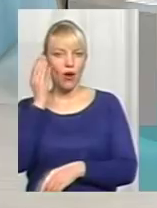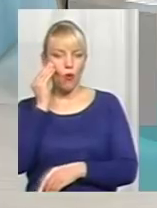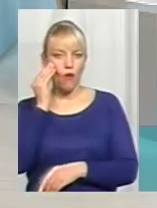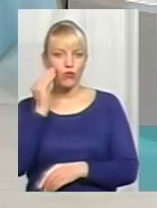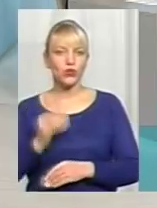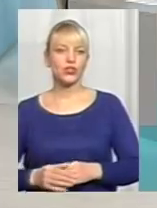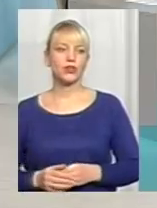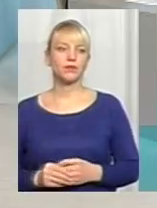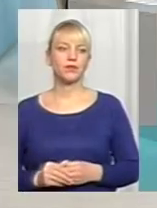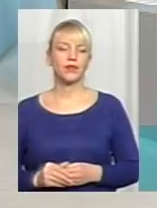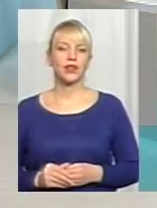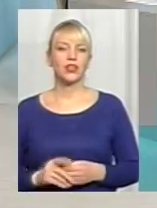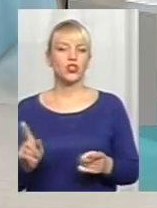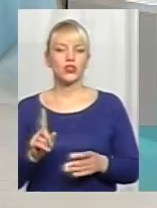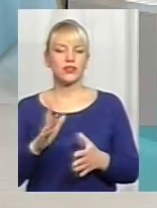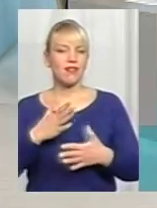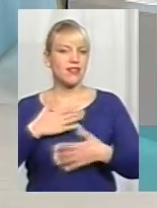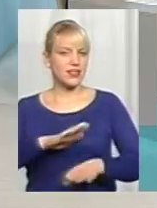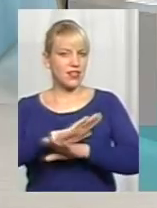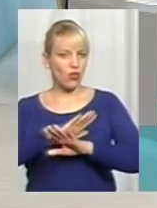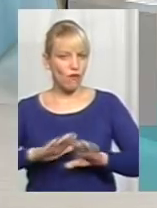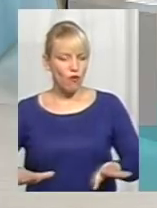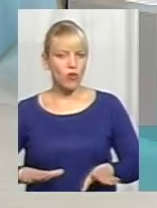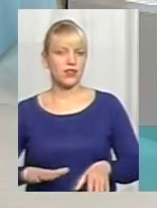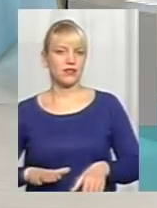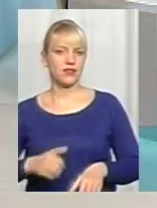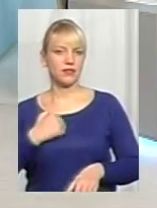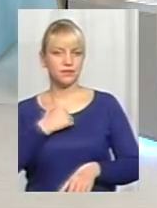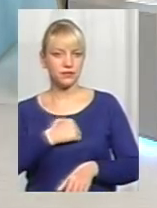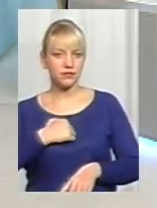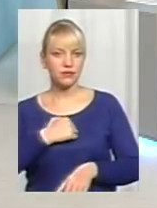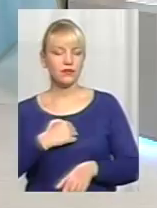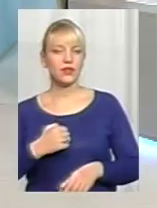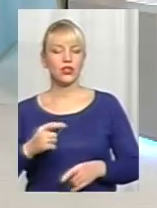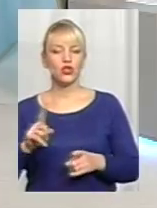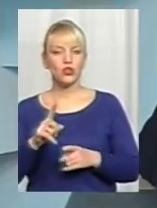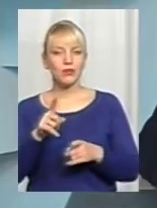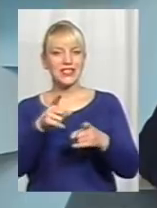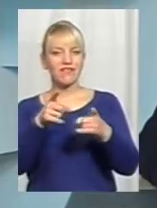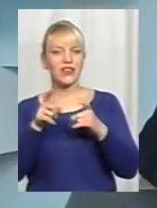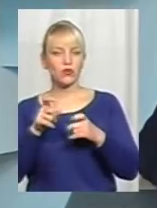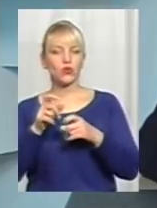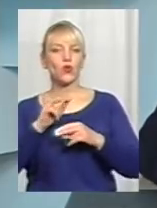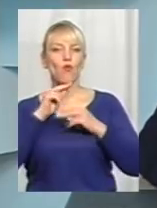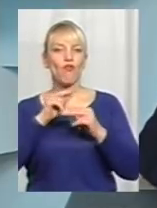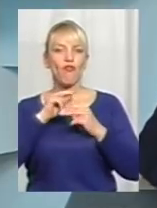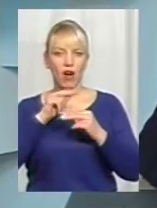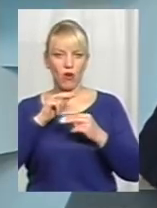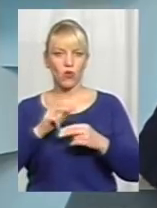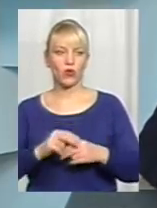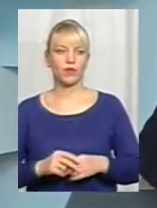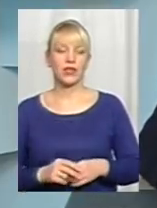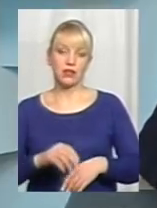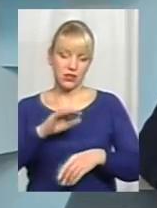чимось незадоволені, для того, щоб, як вже було значно, прийнути увагу, або вимагаючи певних привілеїв,